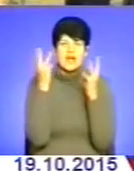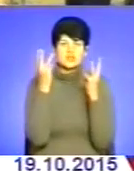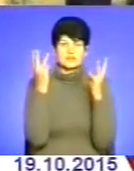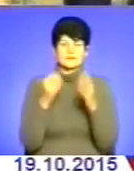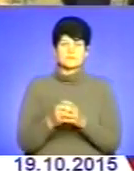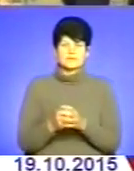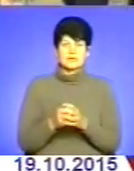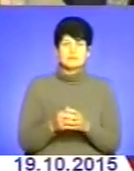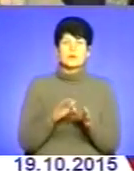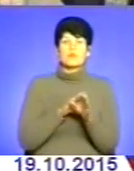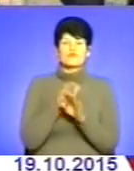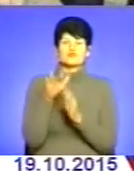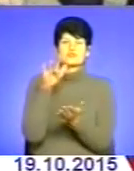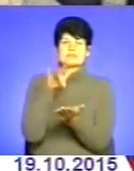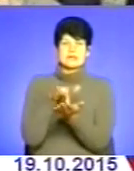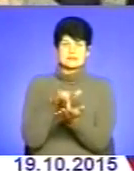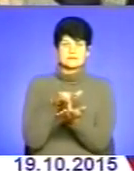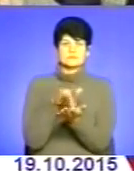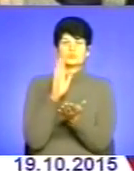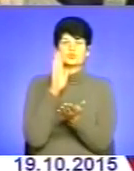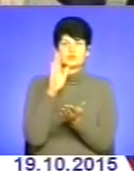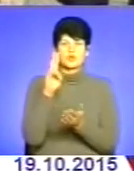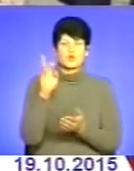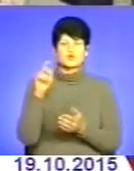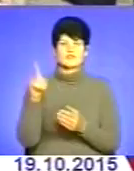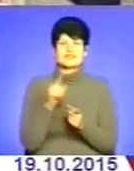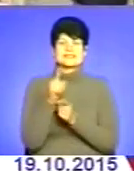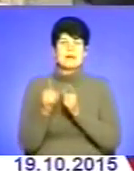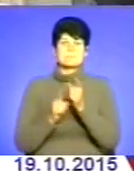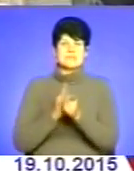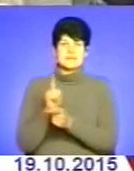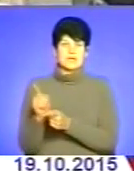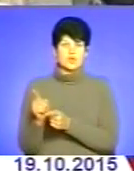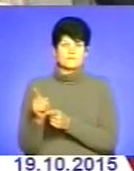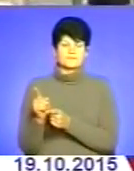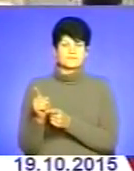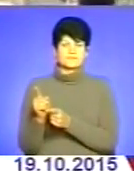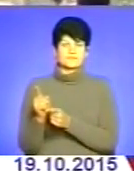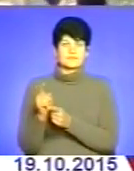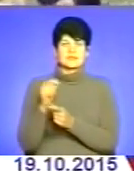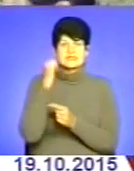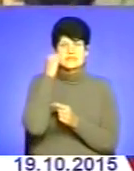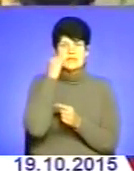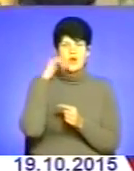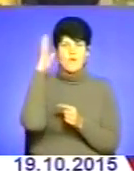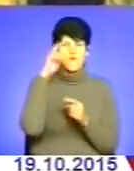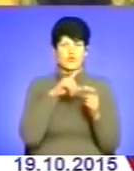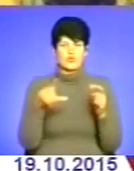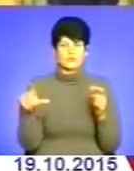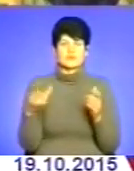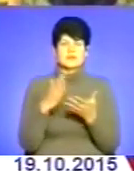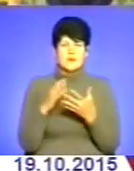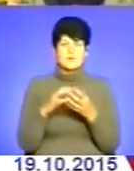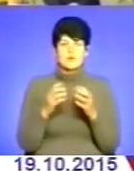повністю центр буде козовий, замінено системою водогону Є,